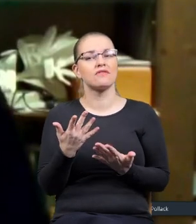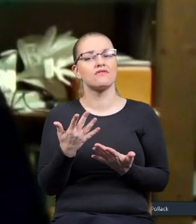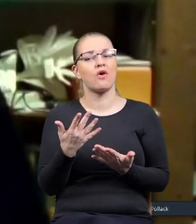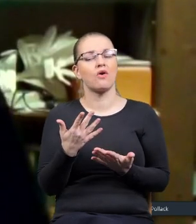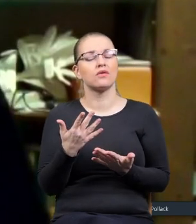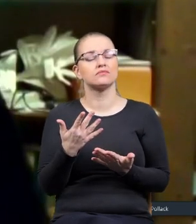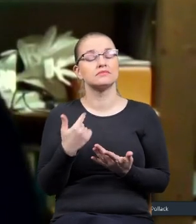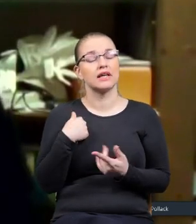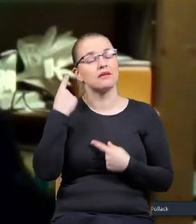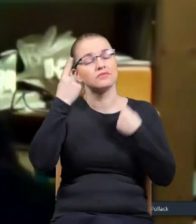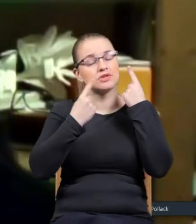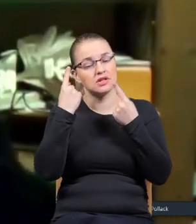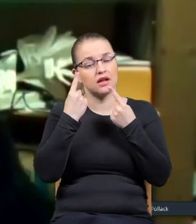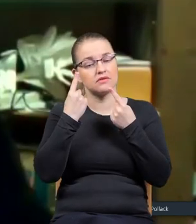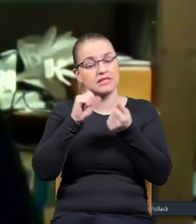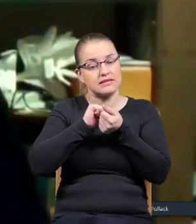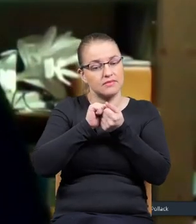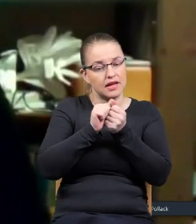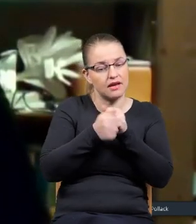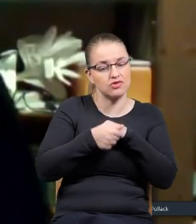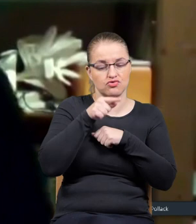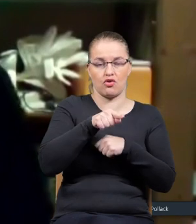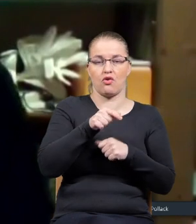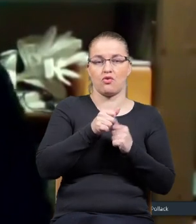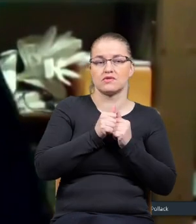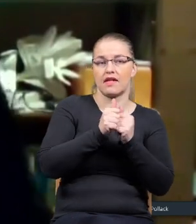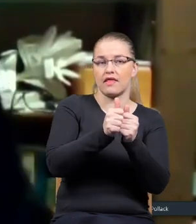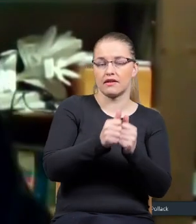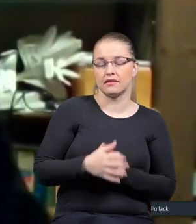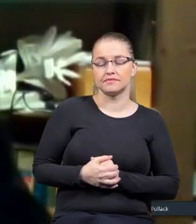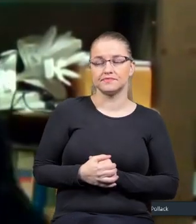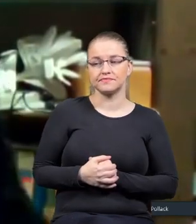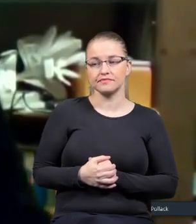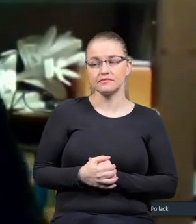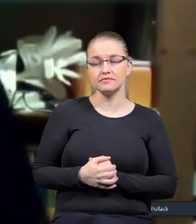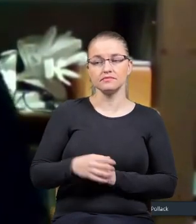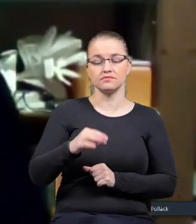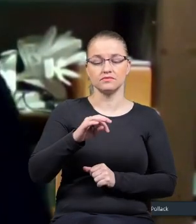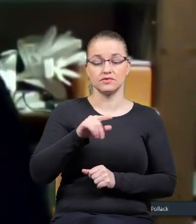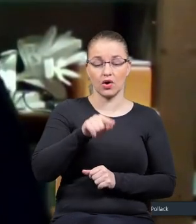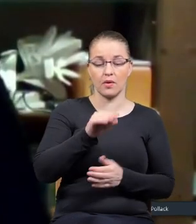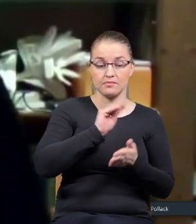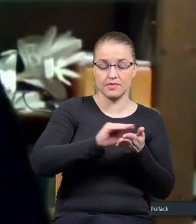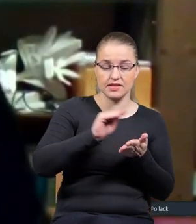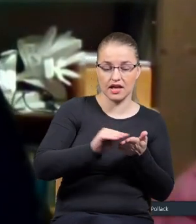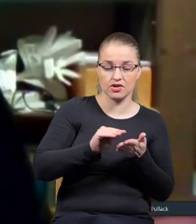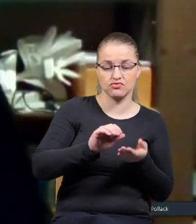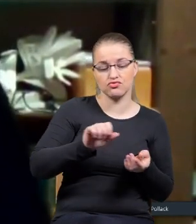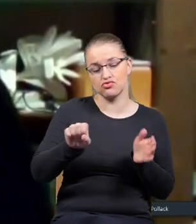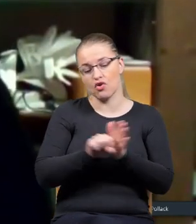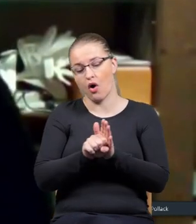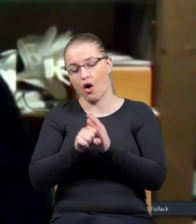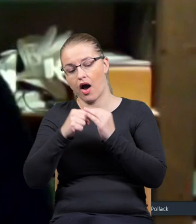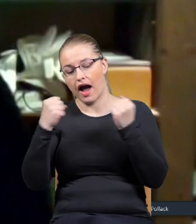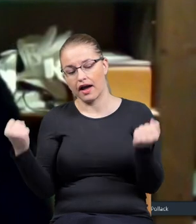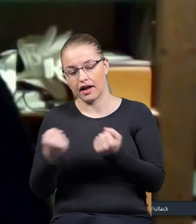myślę, wydaje się tutaj zmienić trochę tą rolę właśnie z pisarza do angażowanego